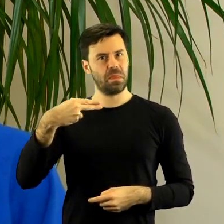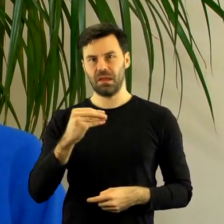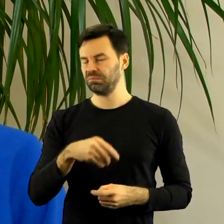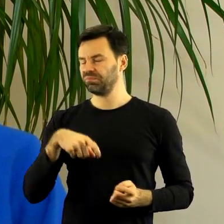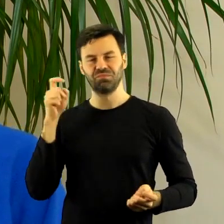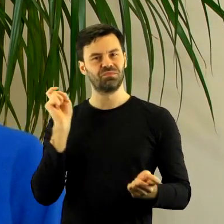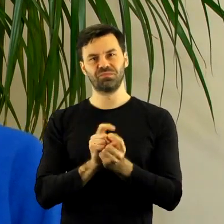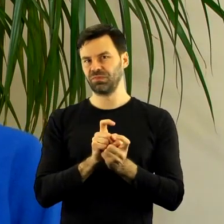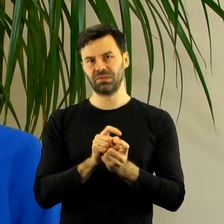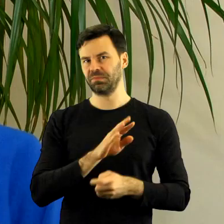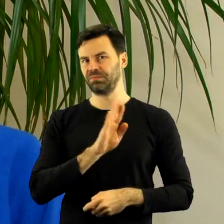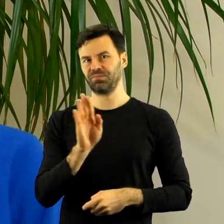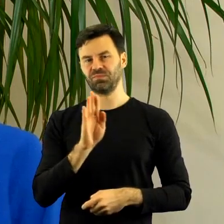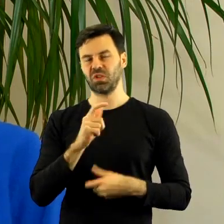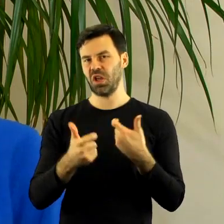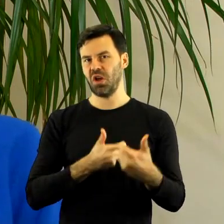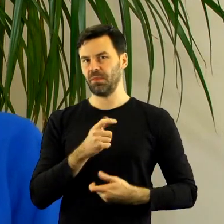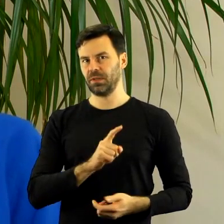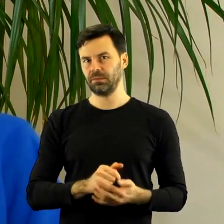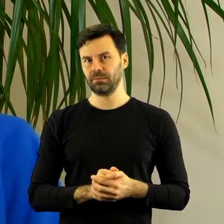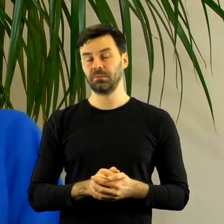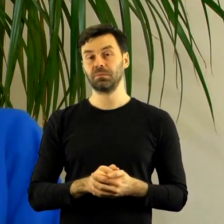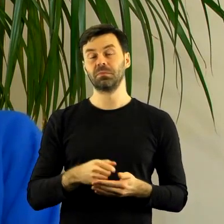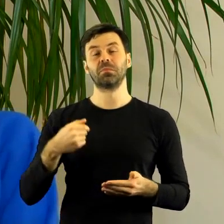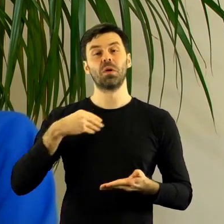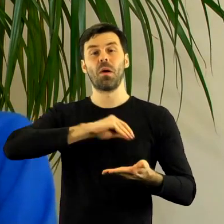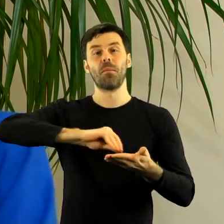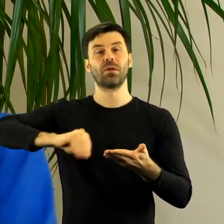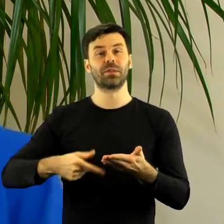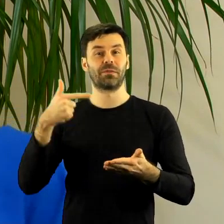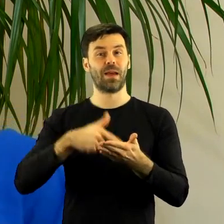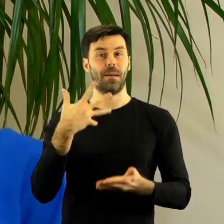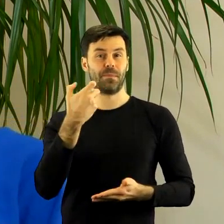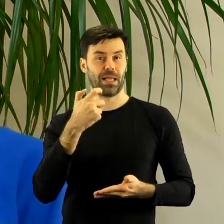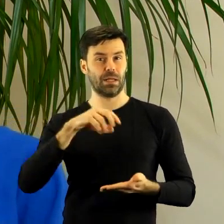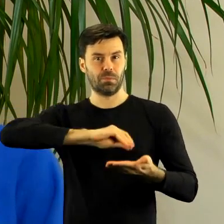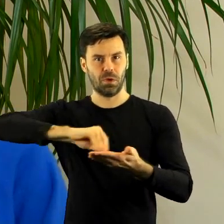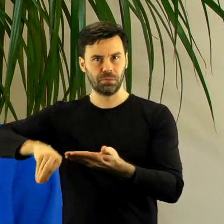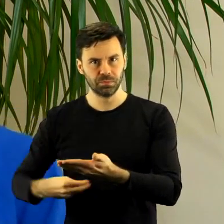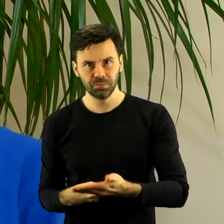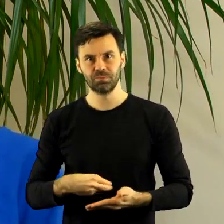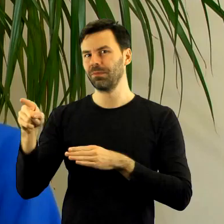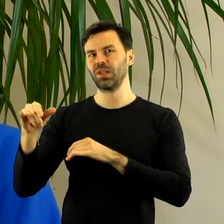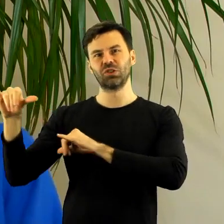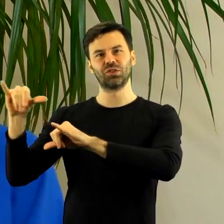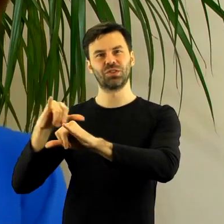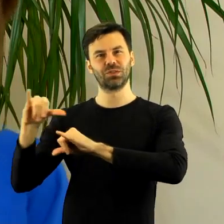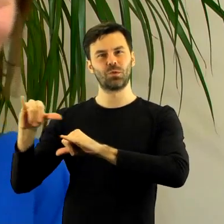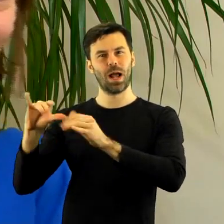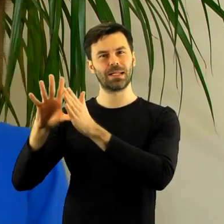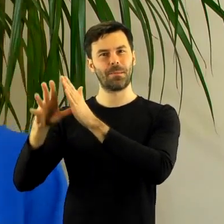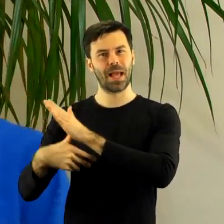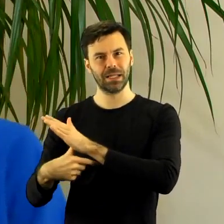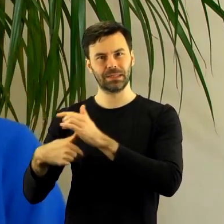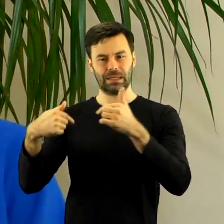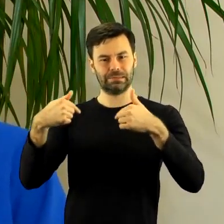nie, nie, tak się nie robi. Zebraliśmy 2,5 tysiąca podpisów, poszliśmy jako komitet alejkowy na